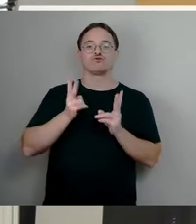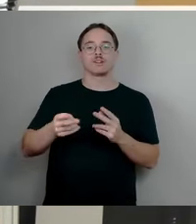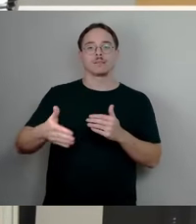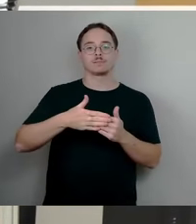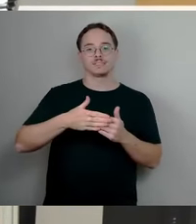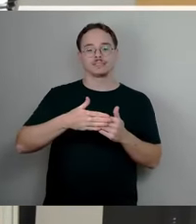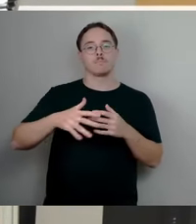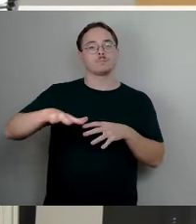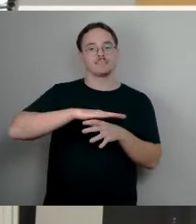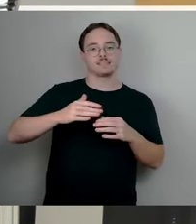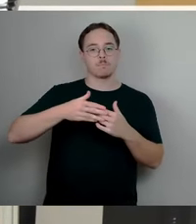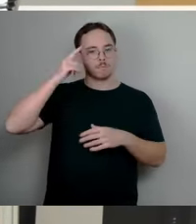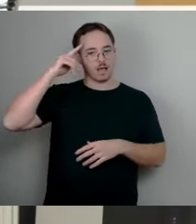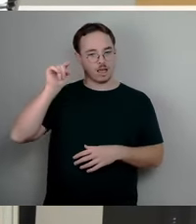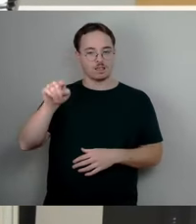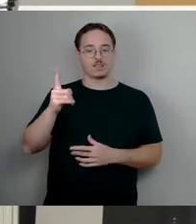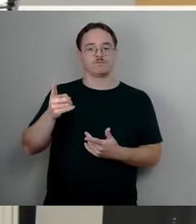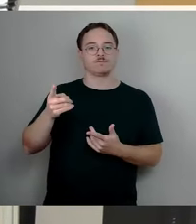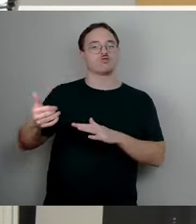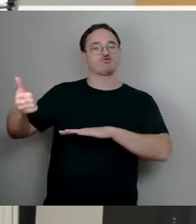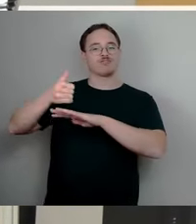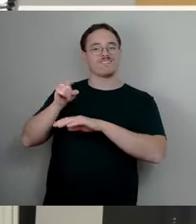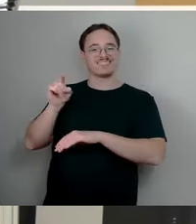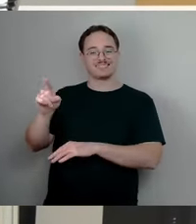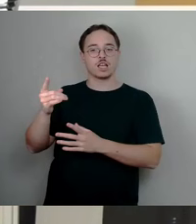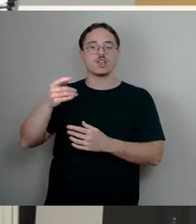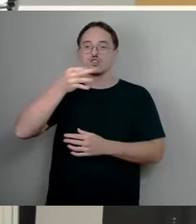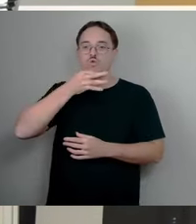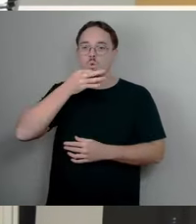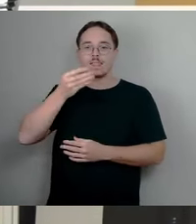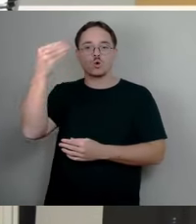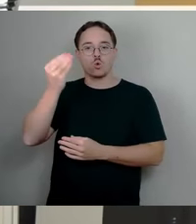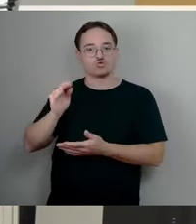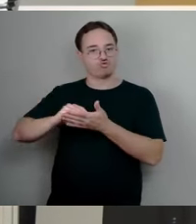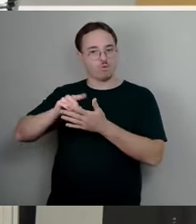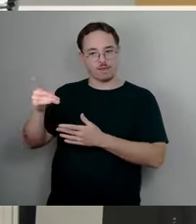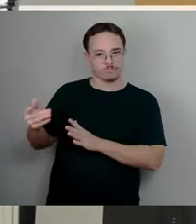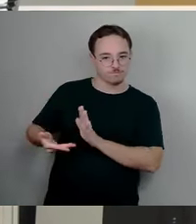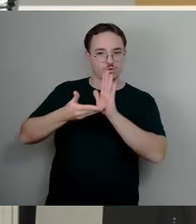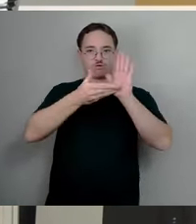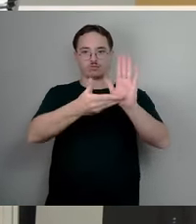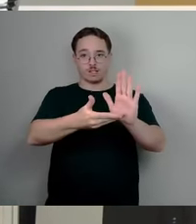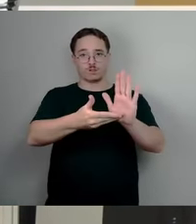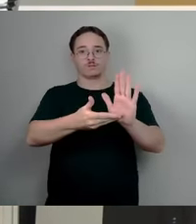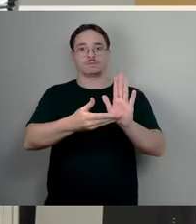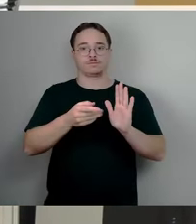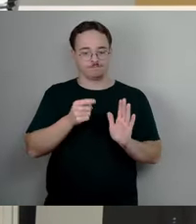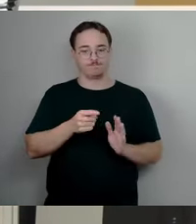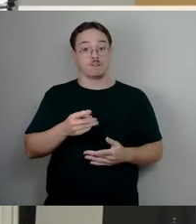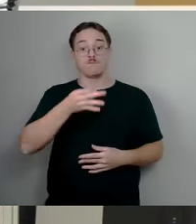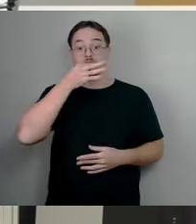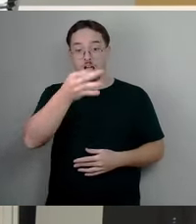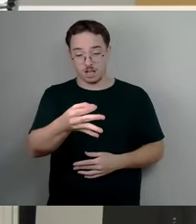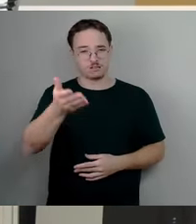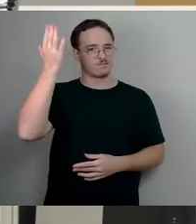Leiterin der Jugendkunstschule, wurde nachgefragt im Stadtbezirksbeirat, weil wir das damals in